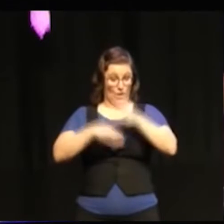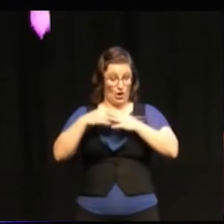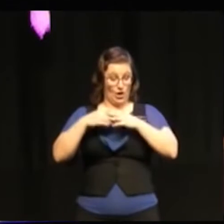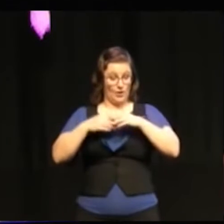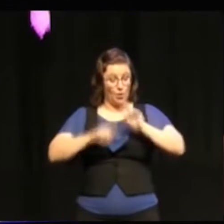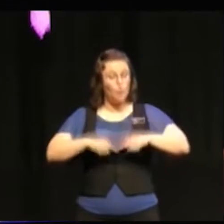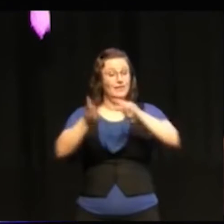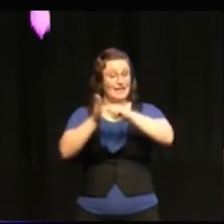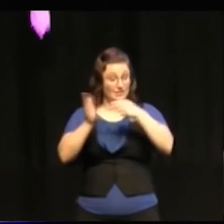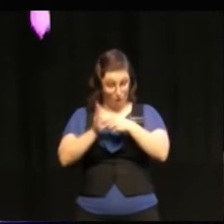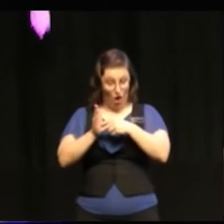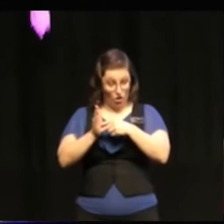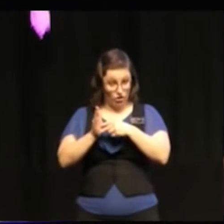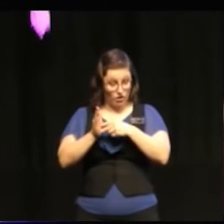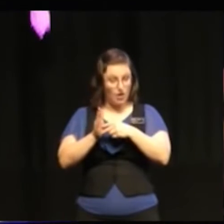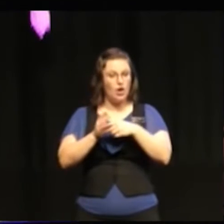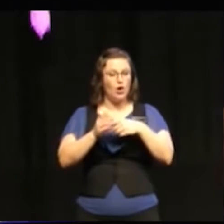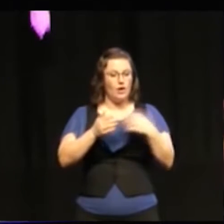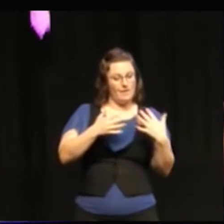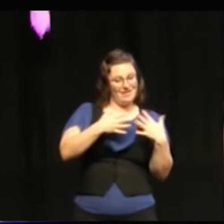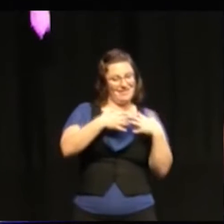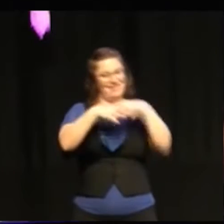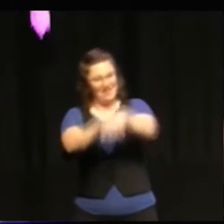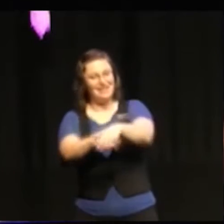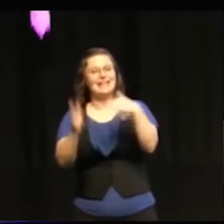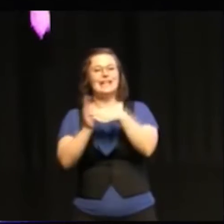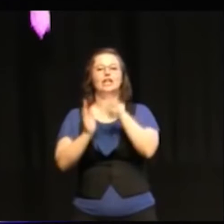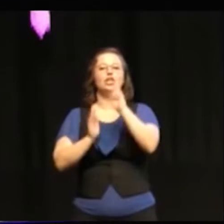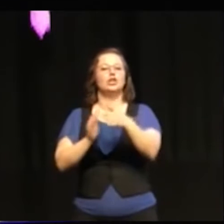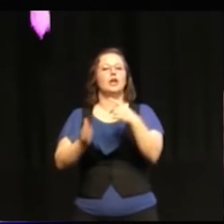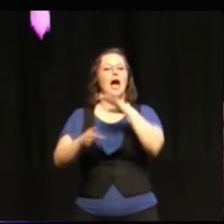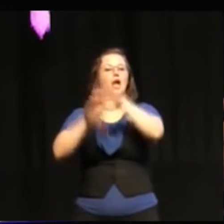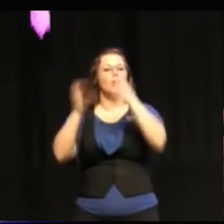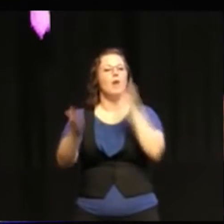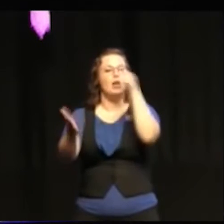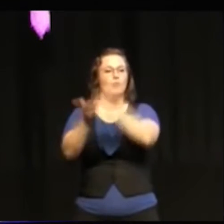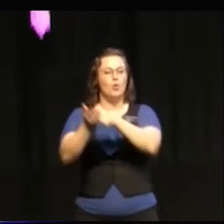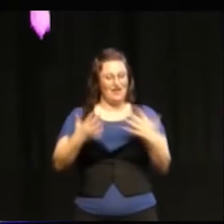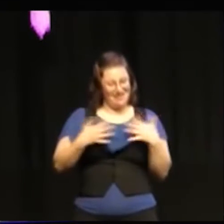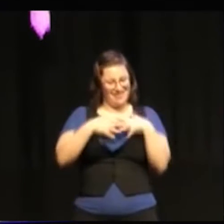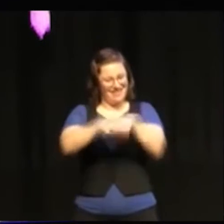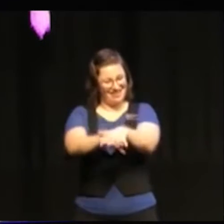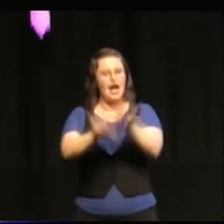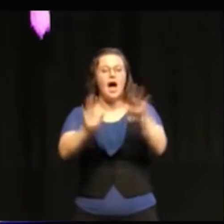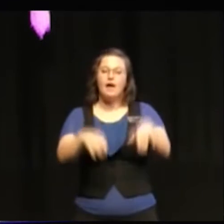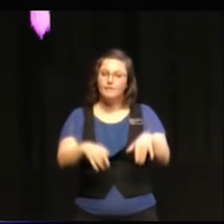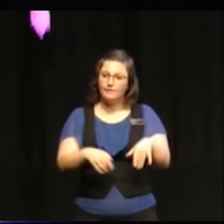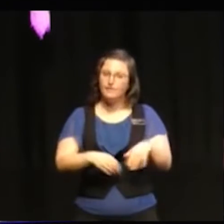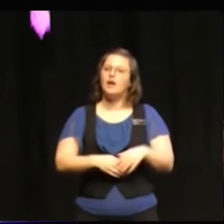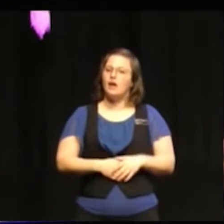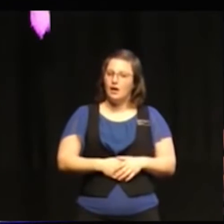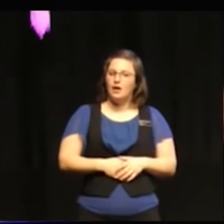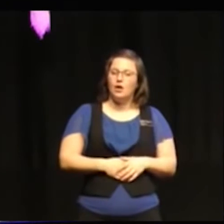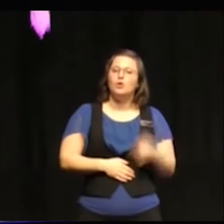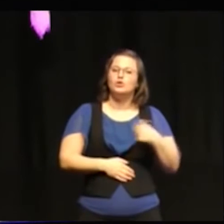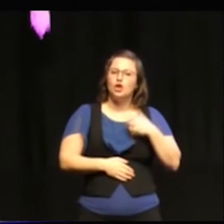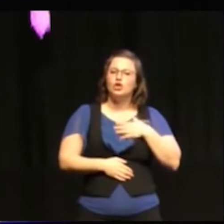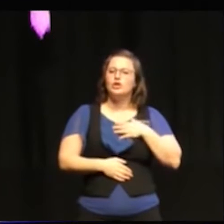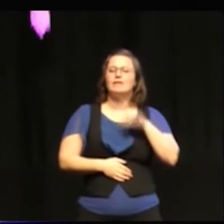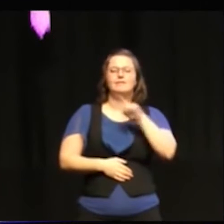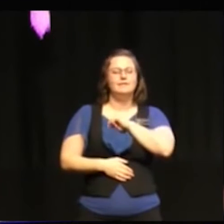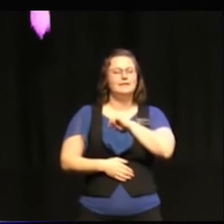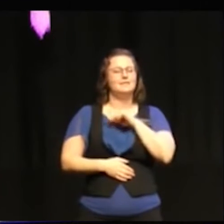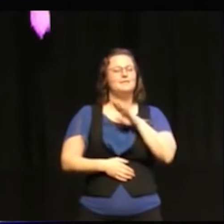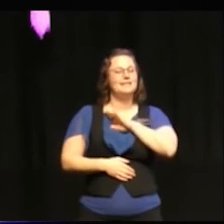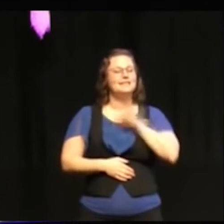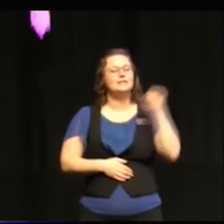hållet integrerat den med de här nya globala målen. på det så tycker jag att det finns en alldeles mycket bättre